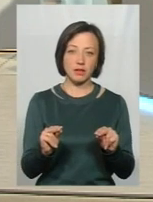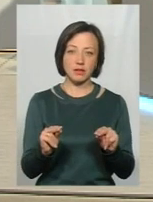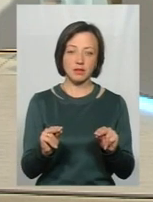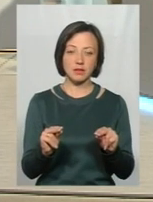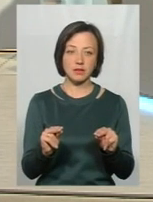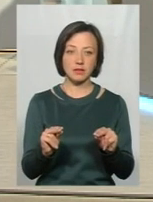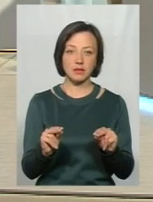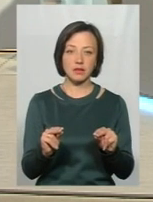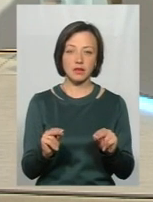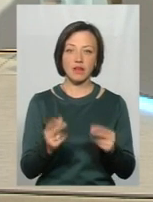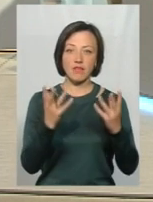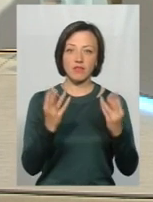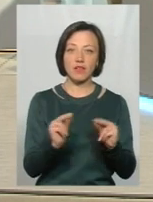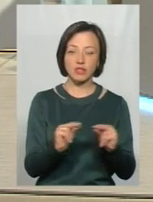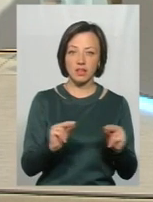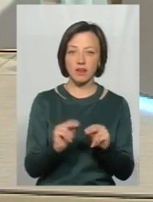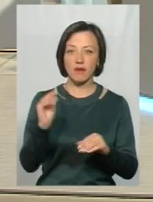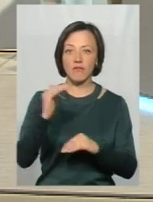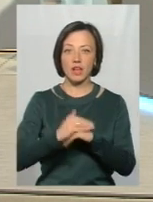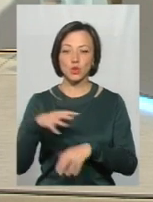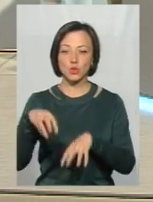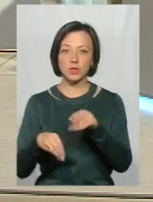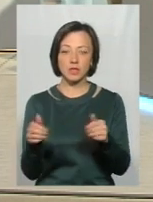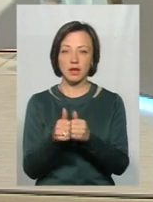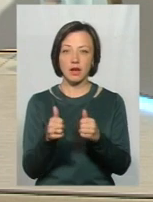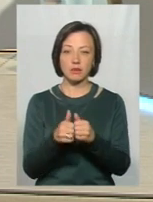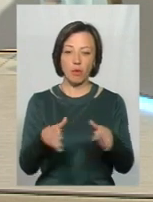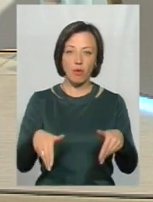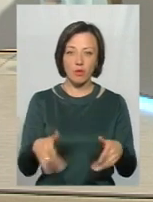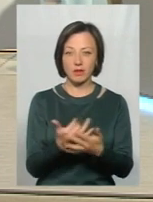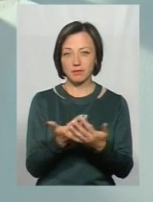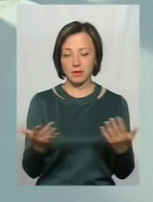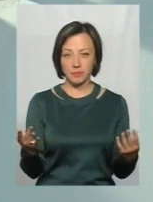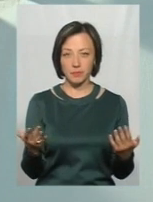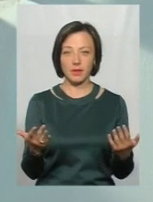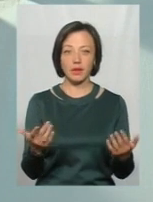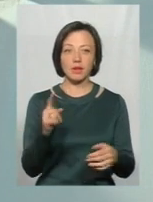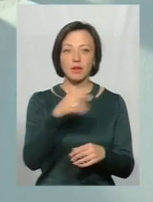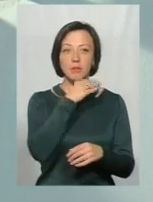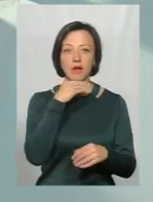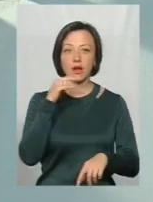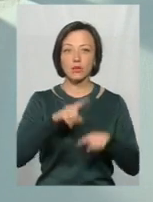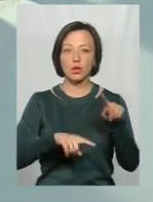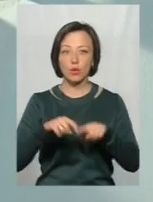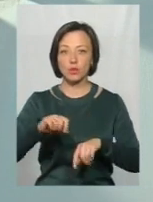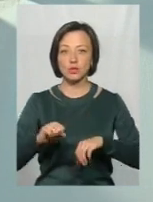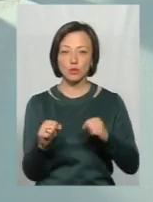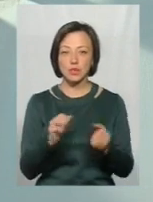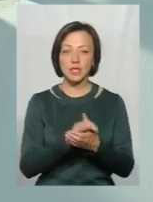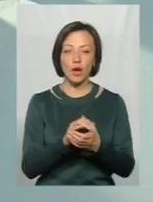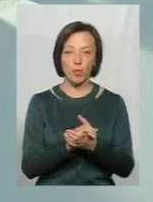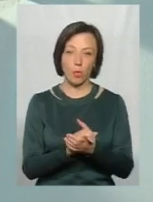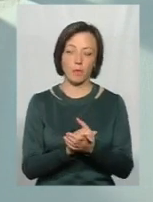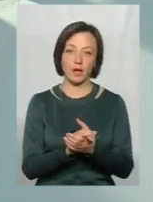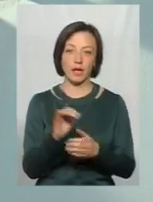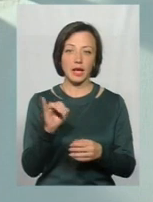наприклад, в день вони вчителі, ввечері вони сусіди, і разом там порюють городи і все інше. Там багато родичів, друзів, знайомих.